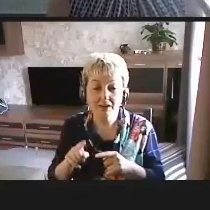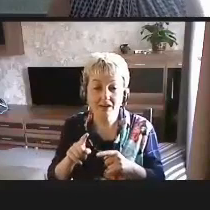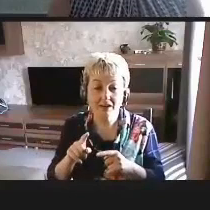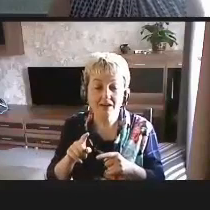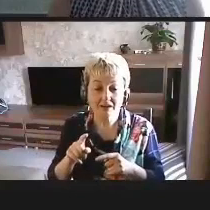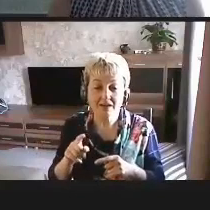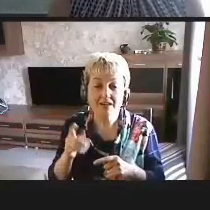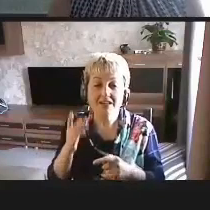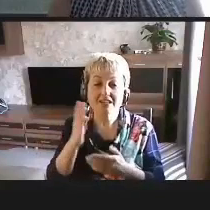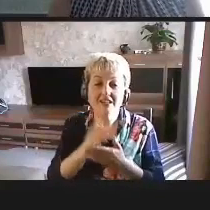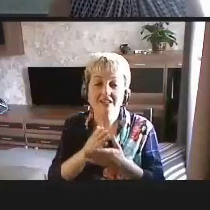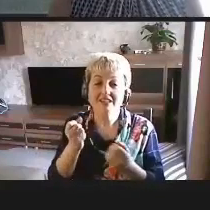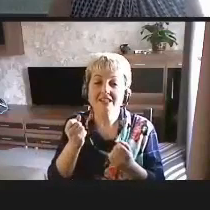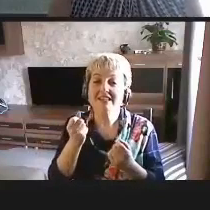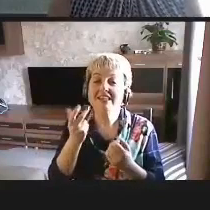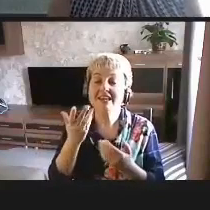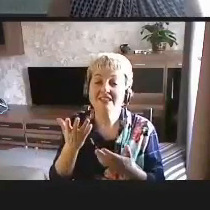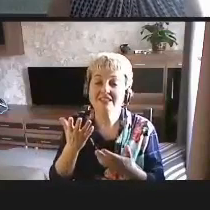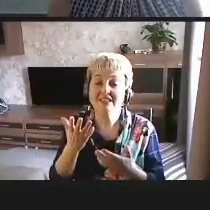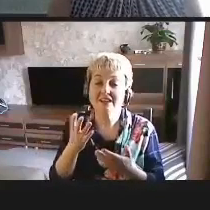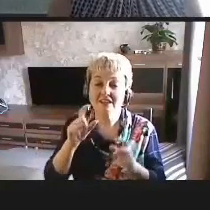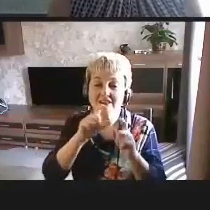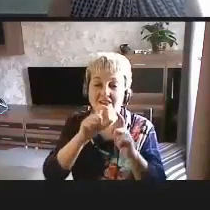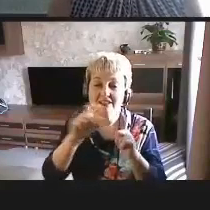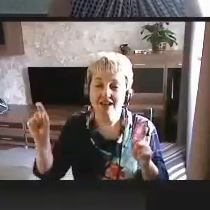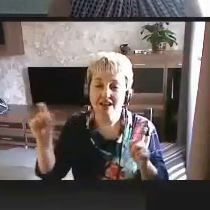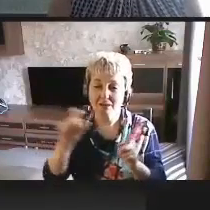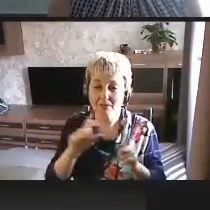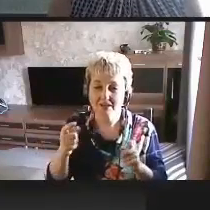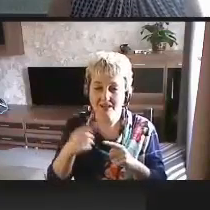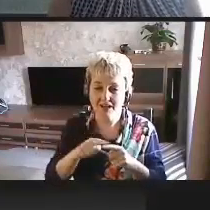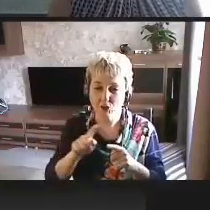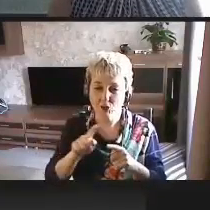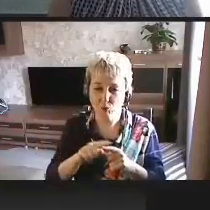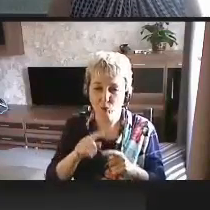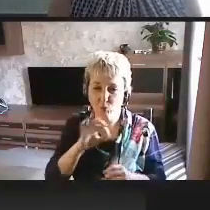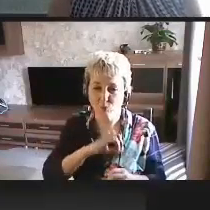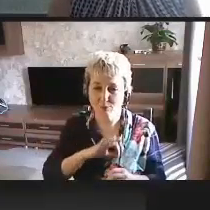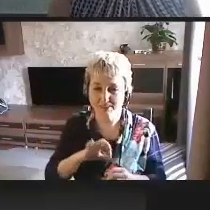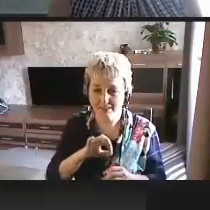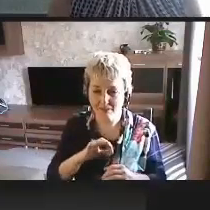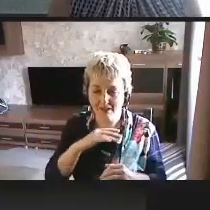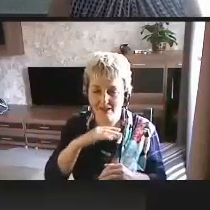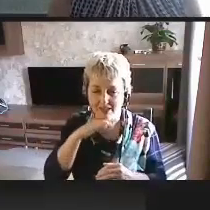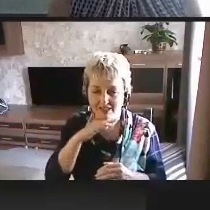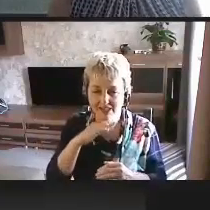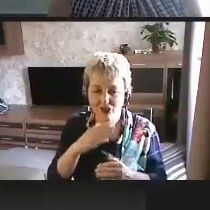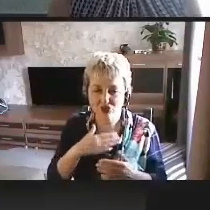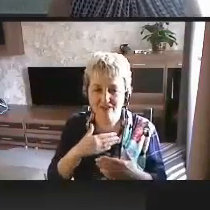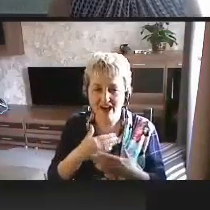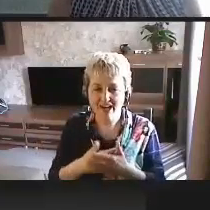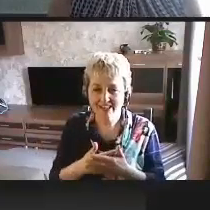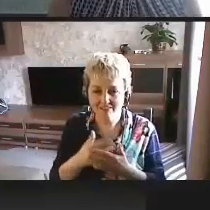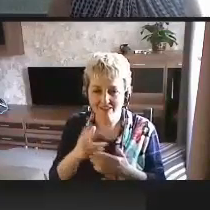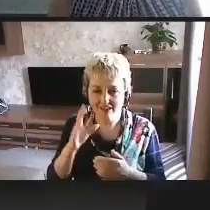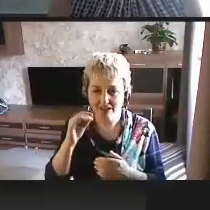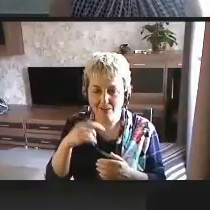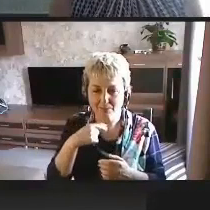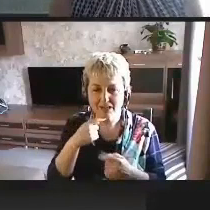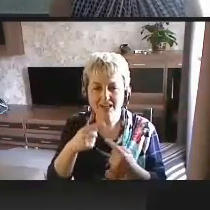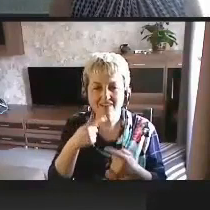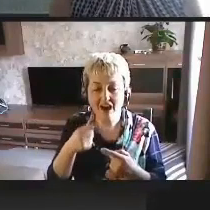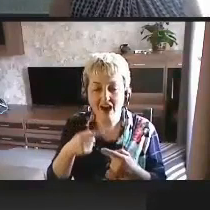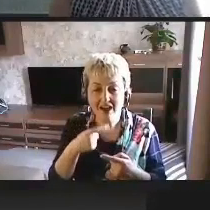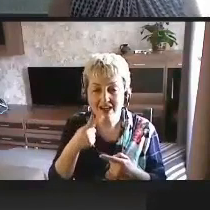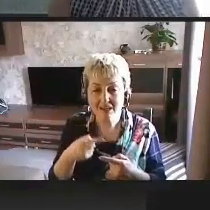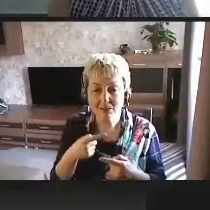Есть несколько терминов, которые употребляются достаточно активно, когда мы говорим